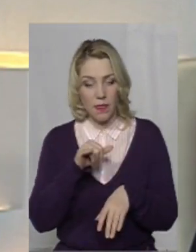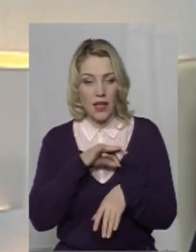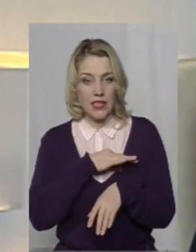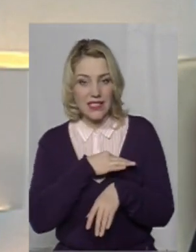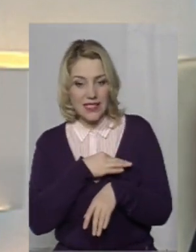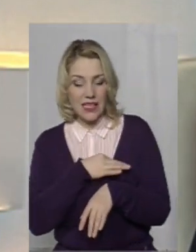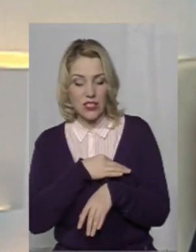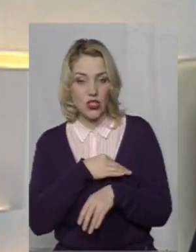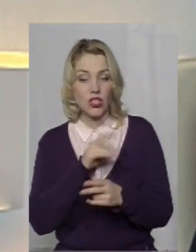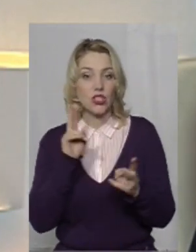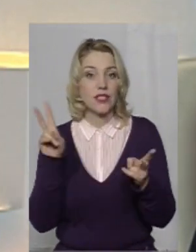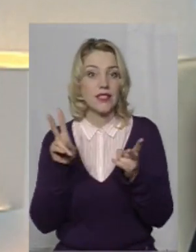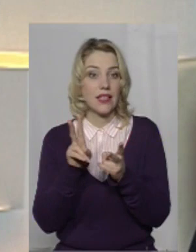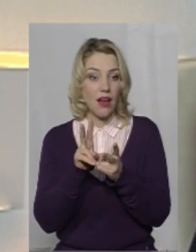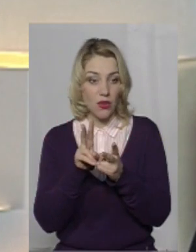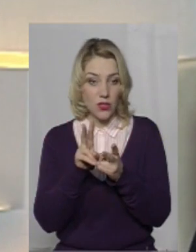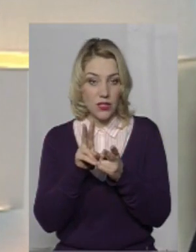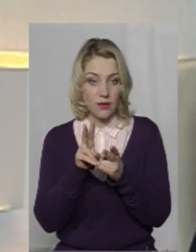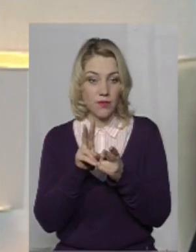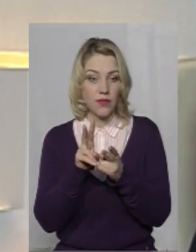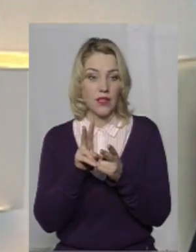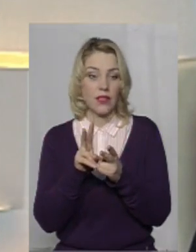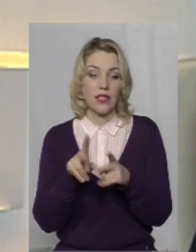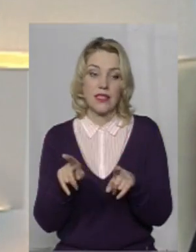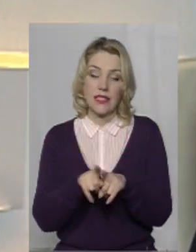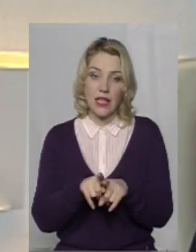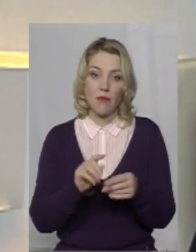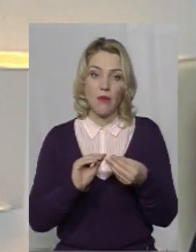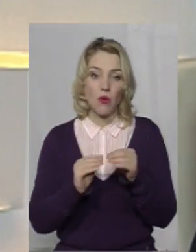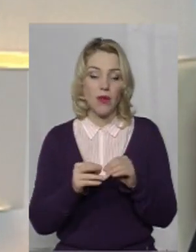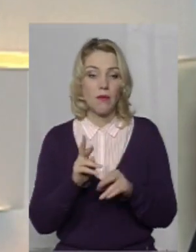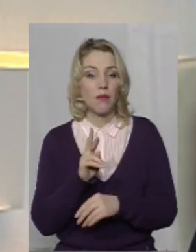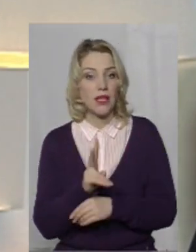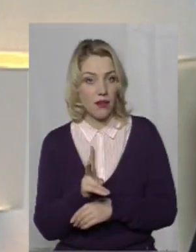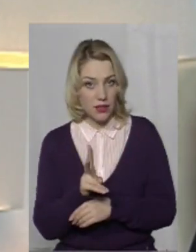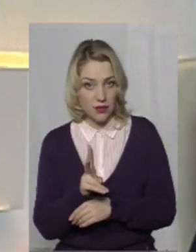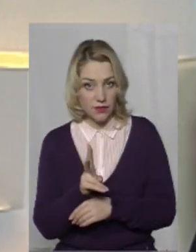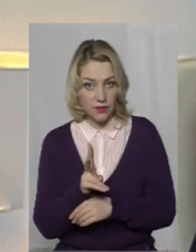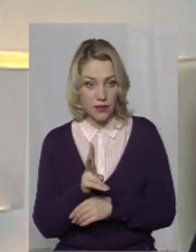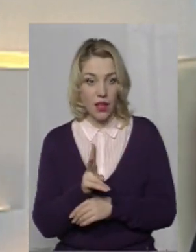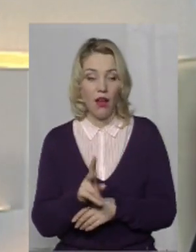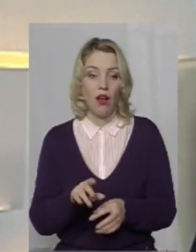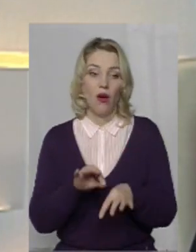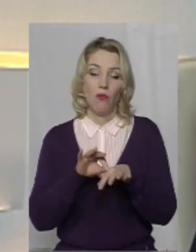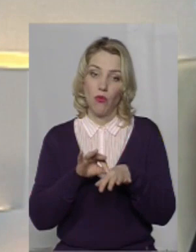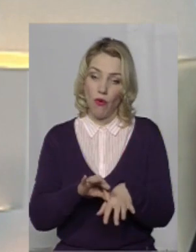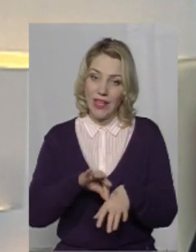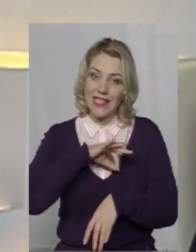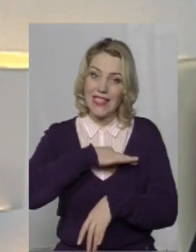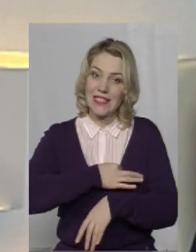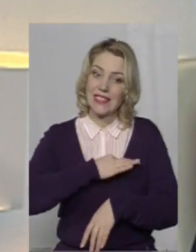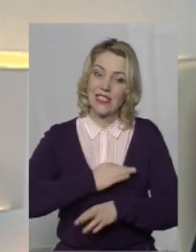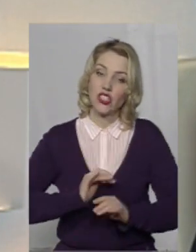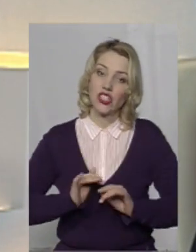працівники, слідчі стикаються з такими проблемами, як проведення певних слідчих